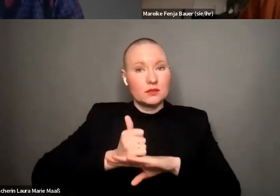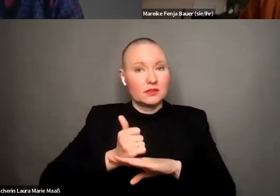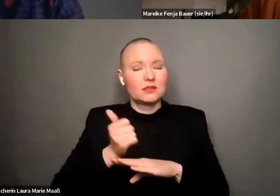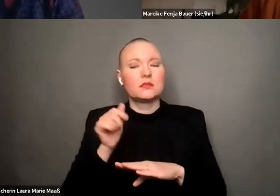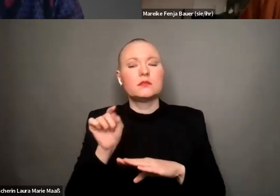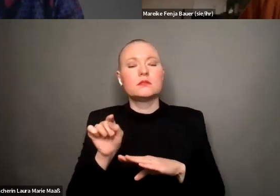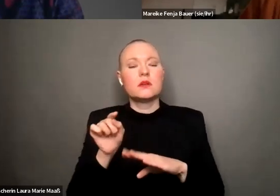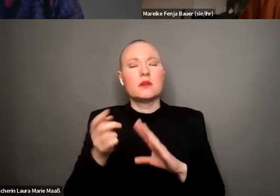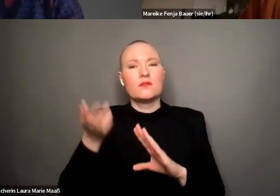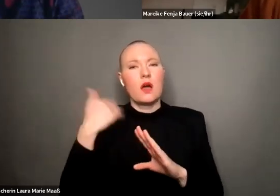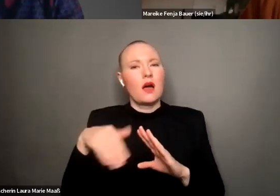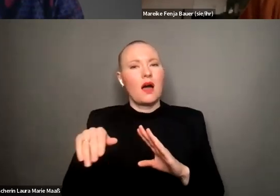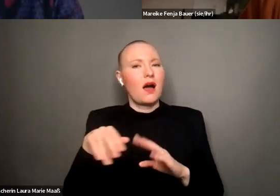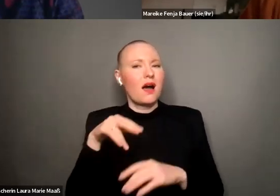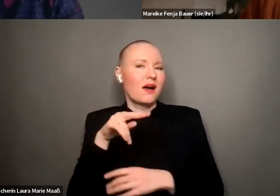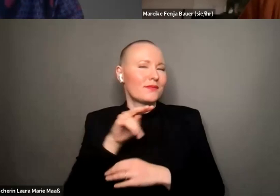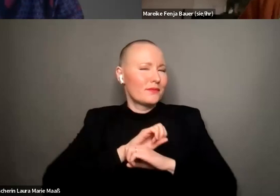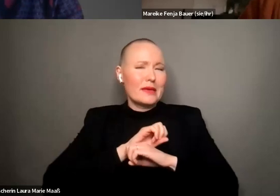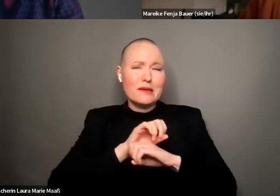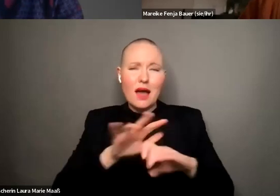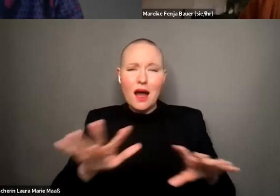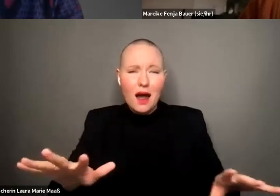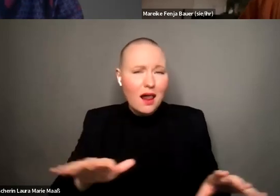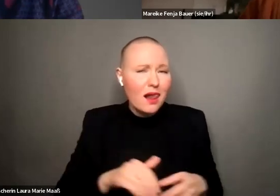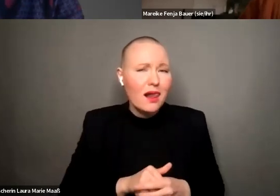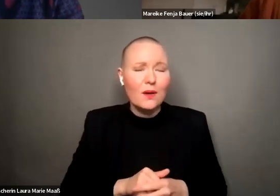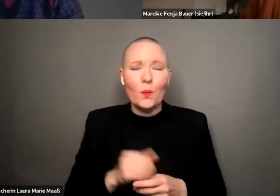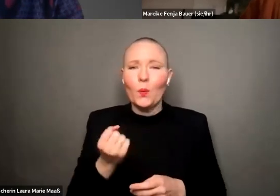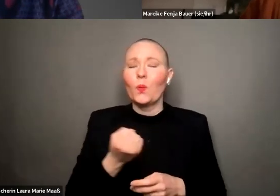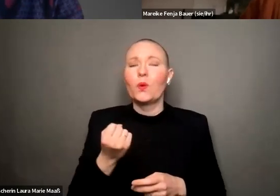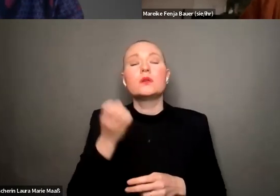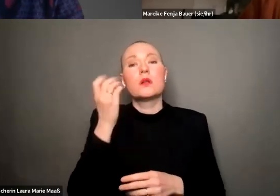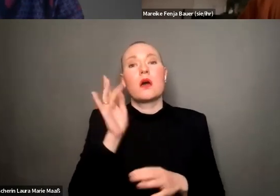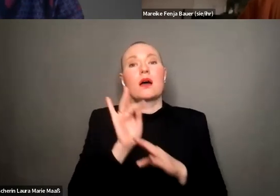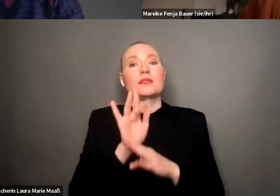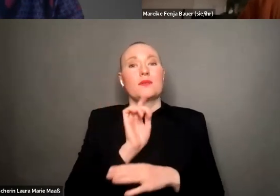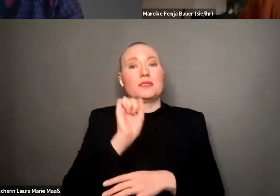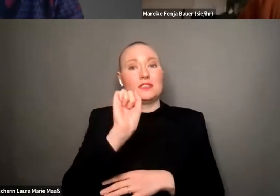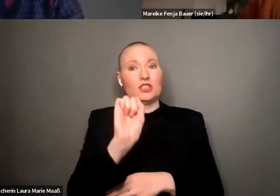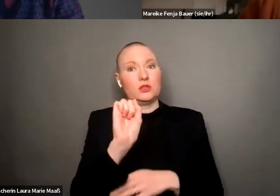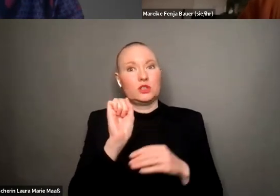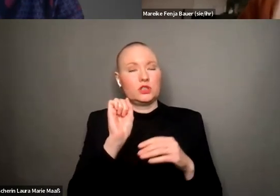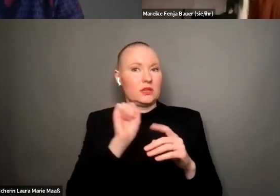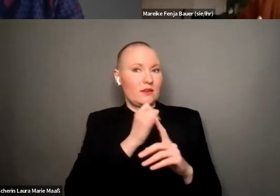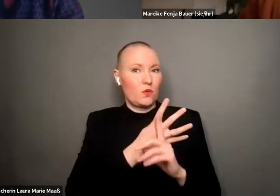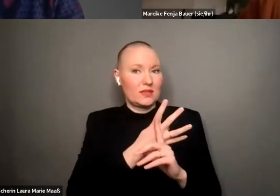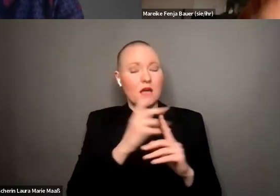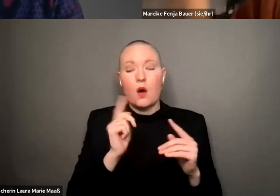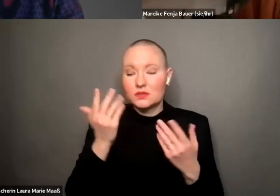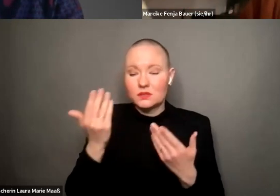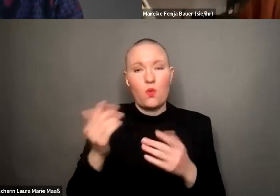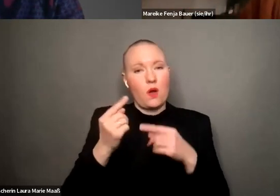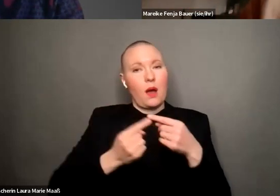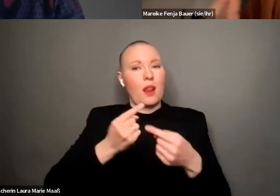irgendwie ein viraler trend und natürlich funktionieren auch antifeministische influencerin so dass sie an trends anschließen und beispielsweise